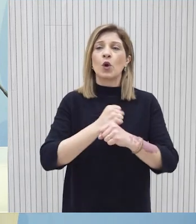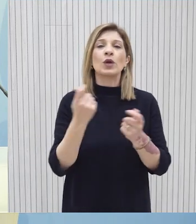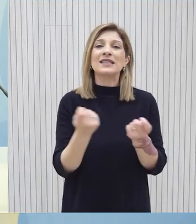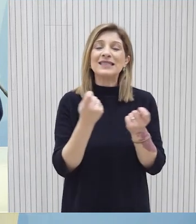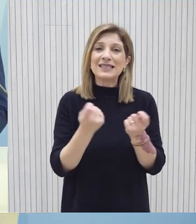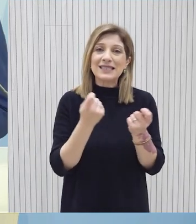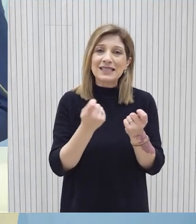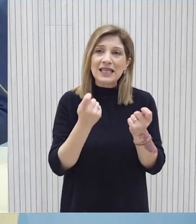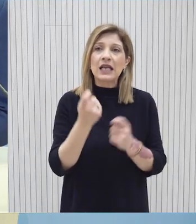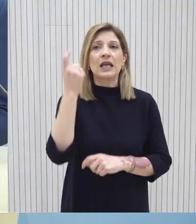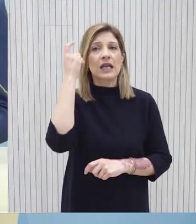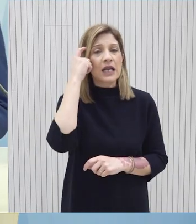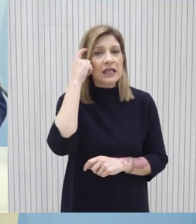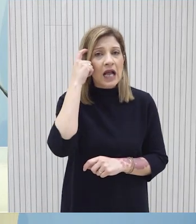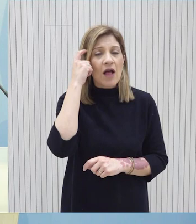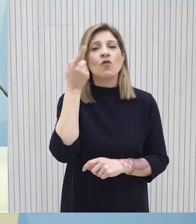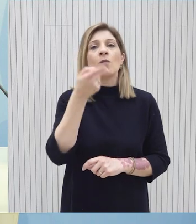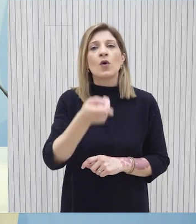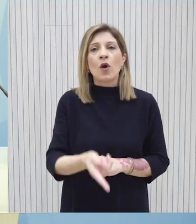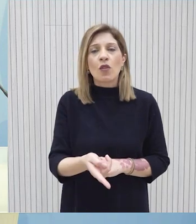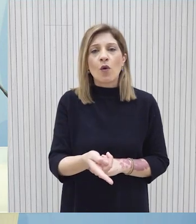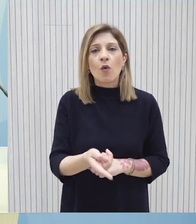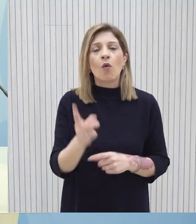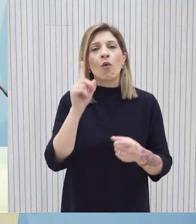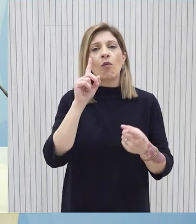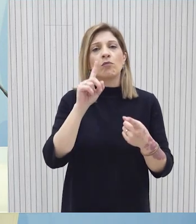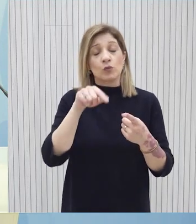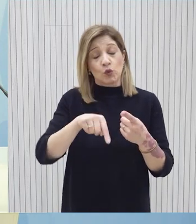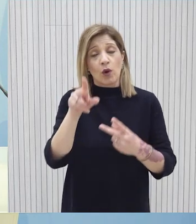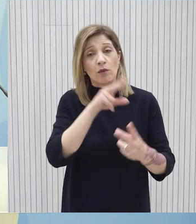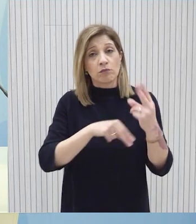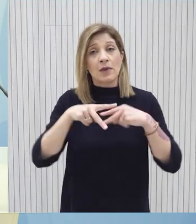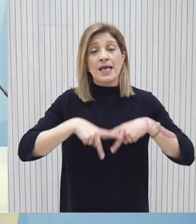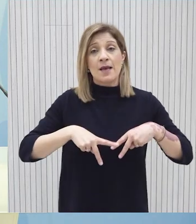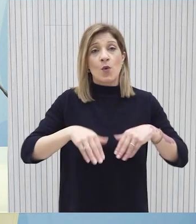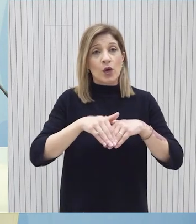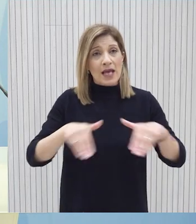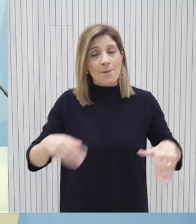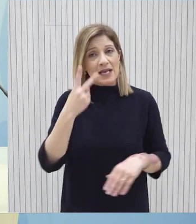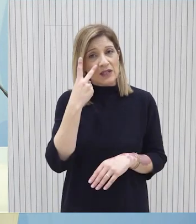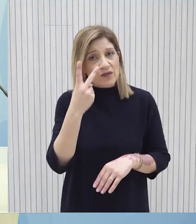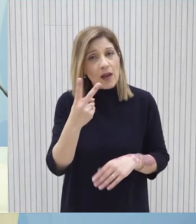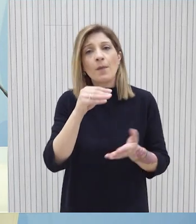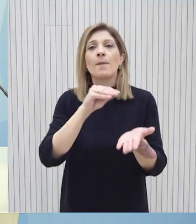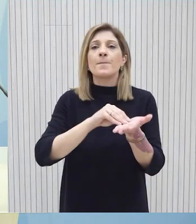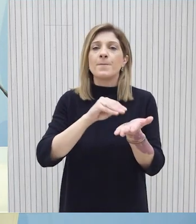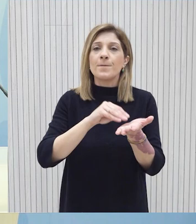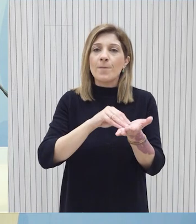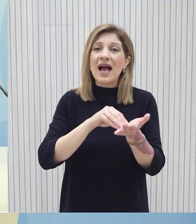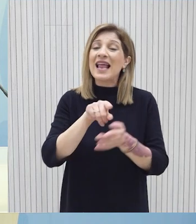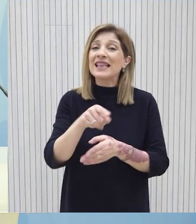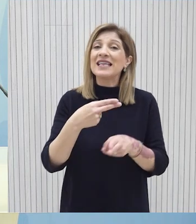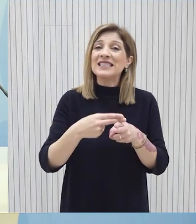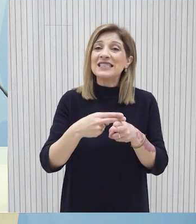Ήδη αντελαμβάνομαι βρίσκεται και ενώπιον του Υπουργείου Άμυνας επαναλαμβάνομαι όμως ότι εκείνο που έχει